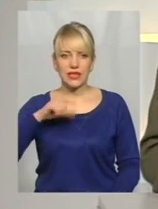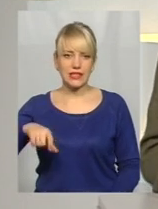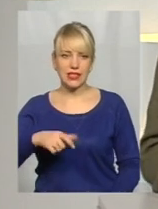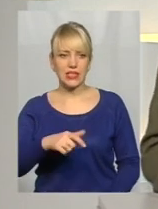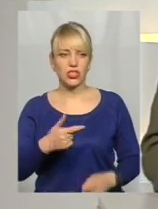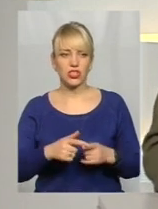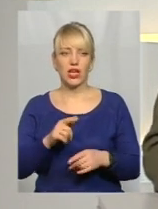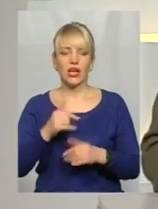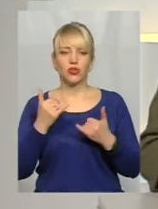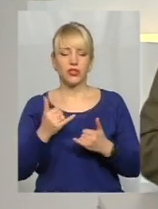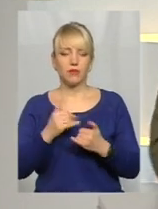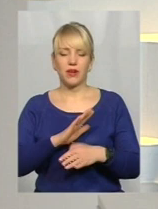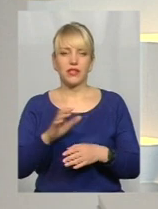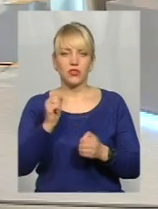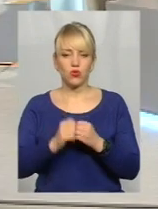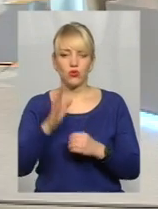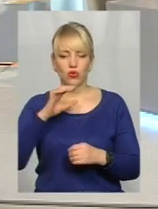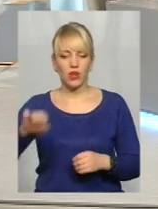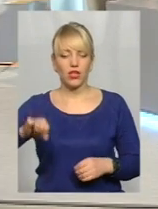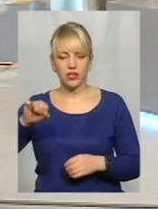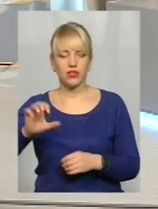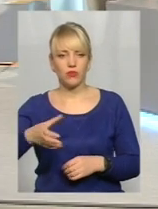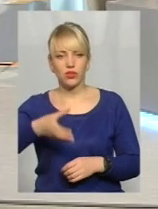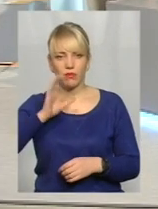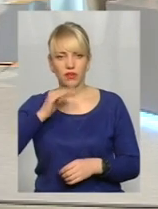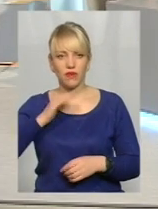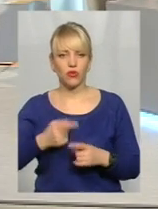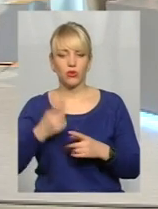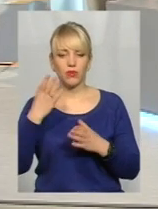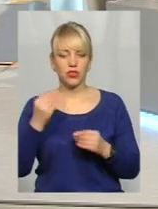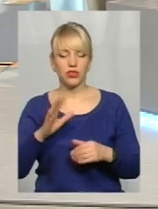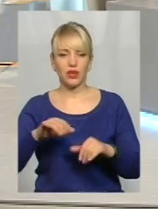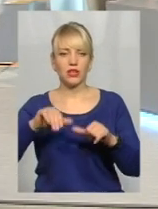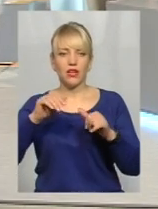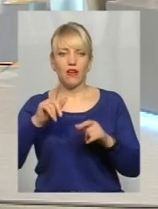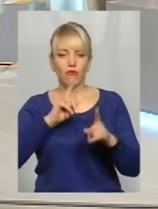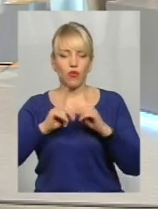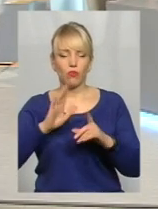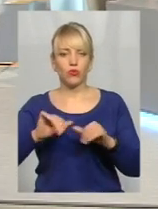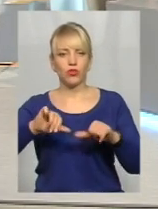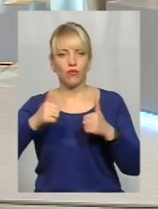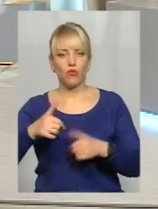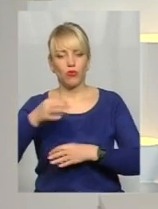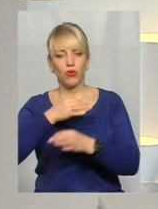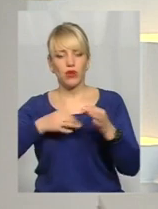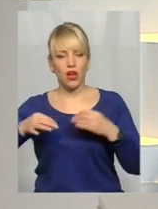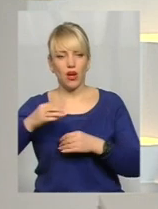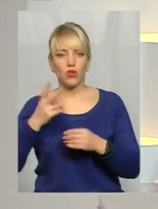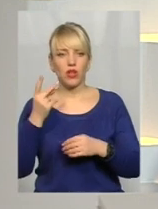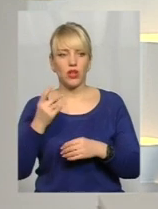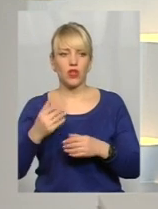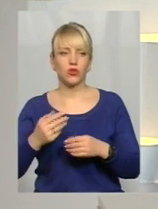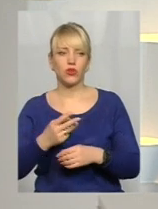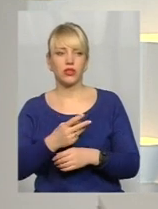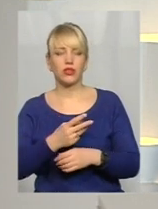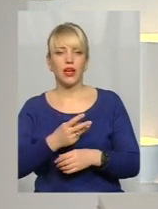кожної керениці можна пити, і не з кожного водопроводу. Але перший день форуму пройде у формі діалогів, а на другий ви маєте намір проїхатись по області.